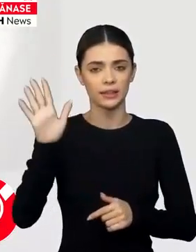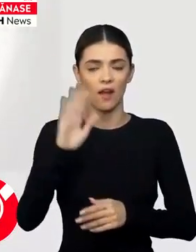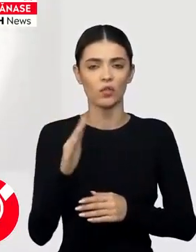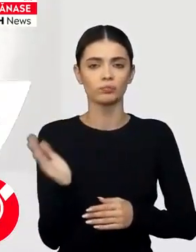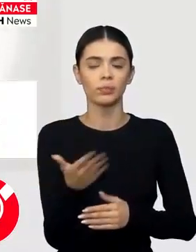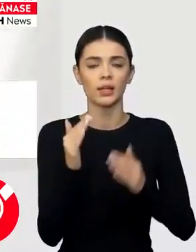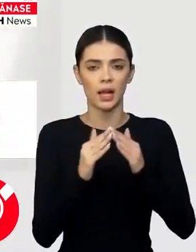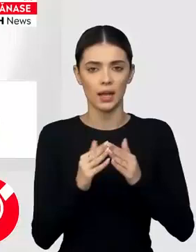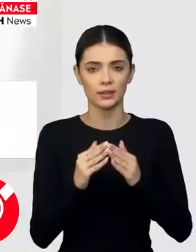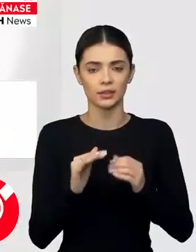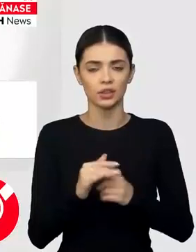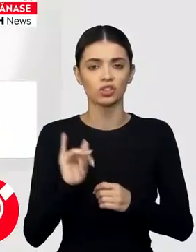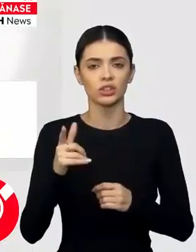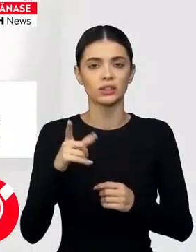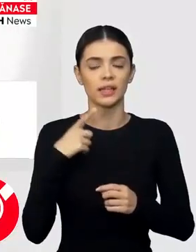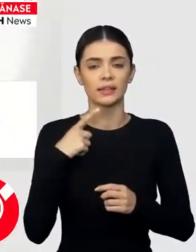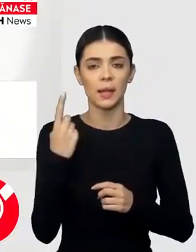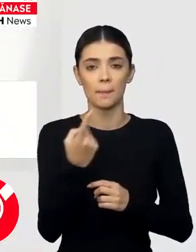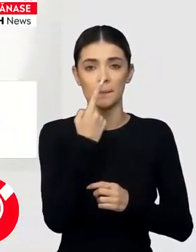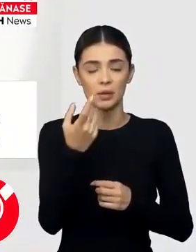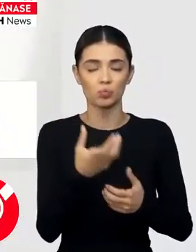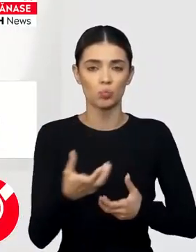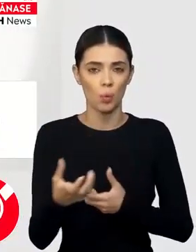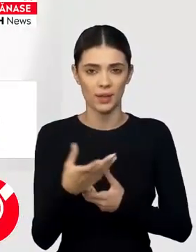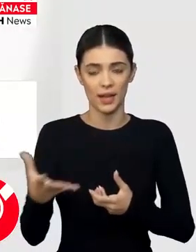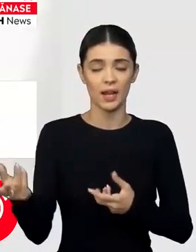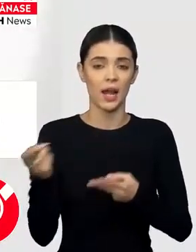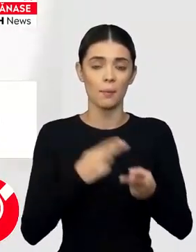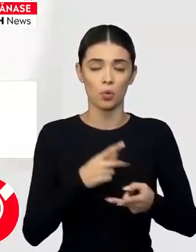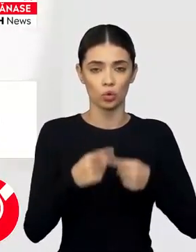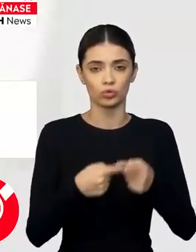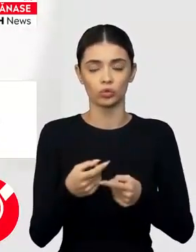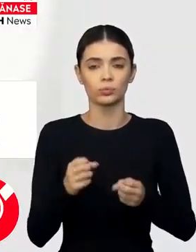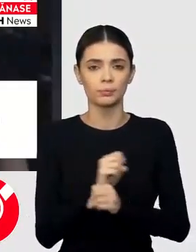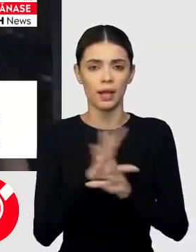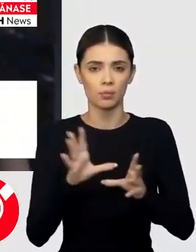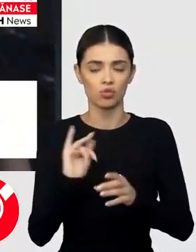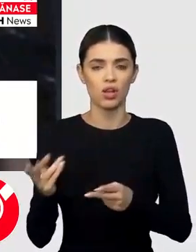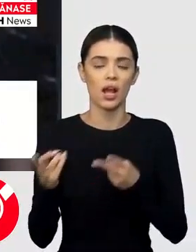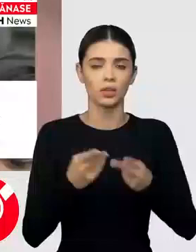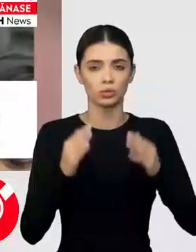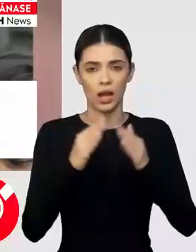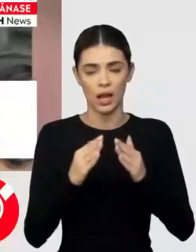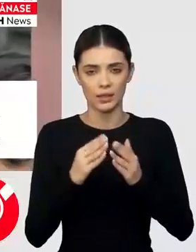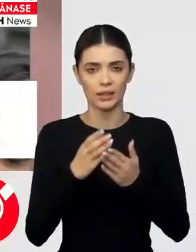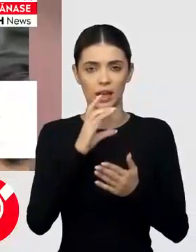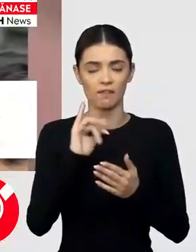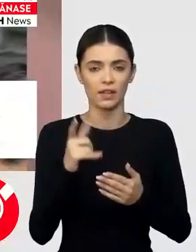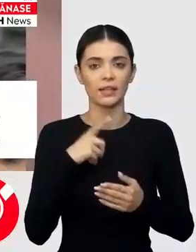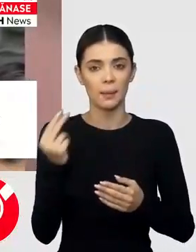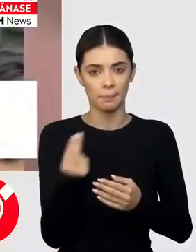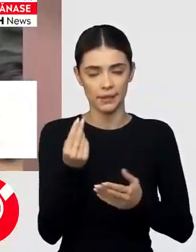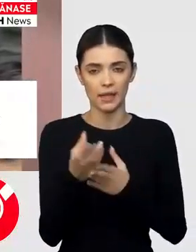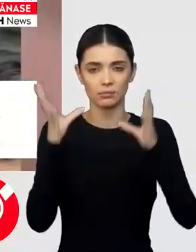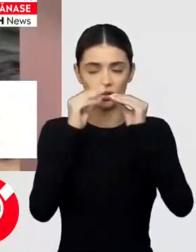externat. Radu este primul pompier recuperat în afara țării după explozii de la Crevedia. Este bine și a